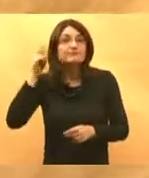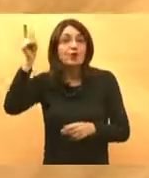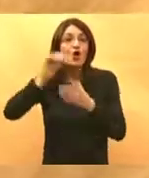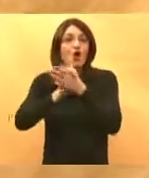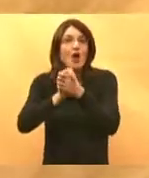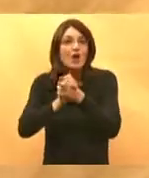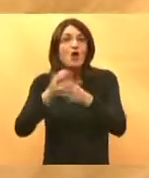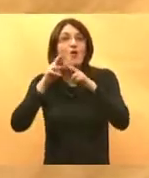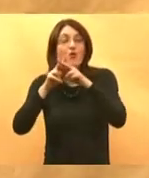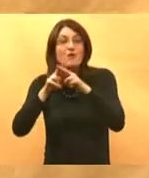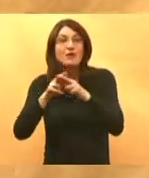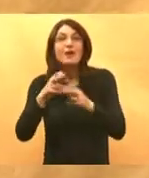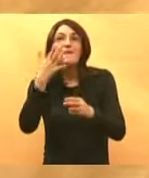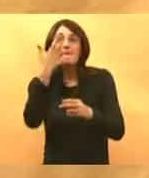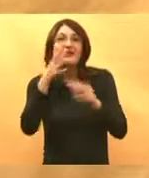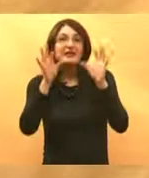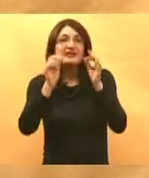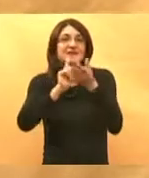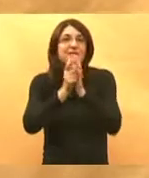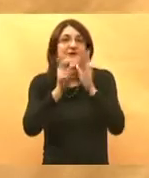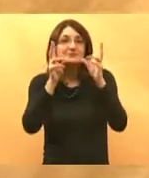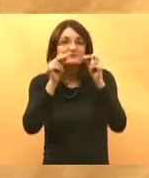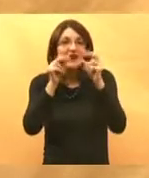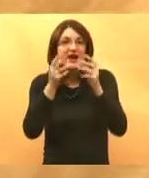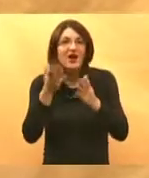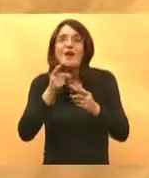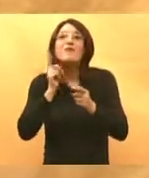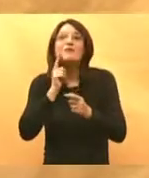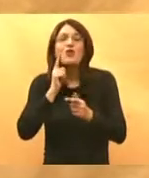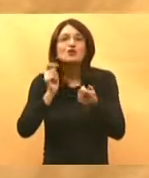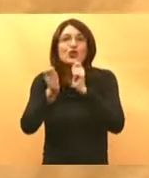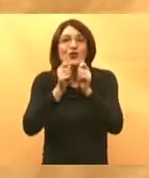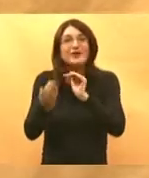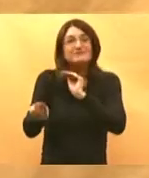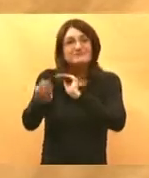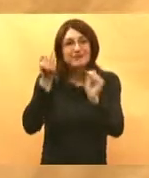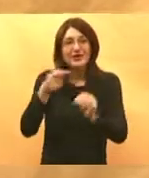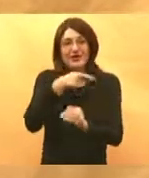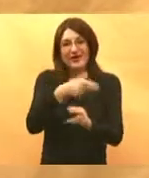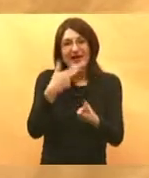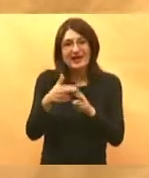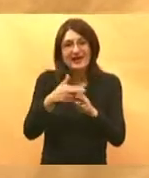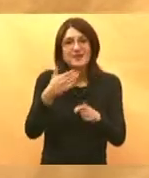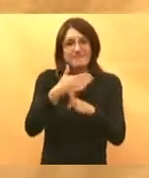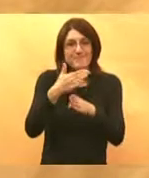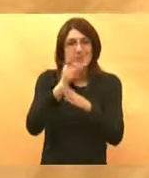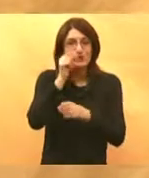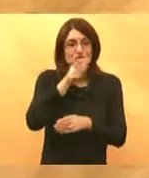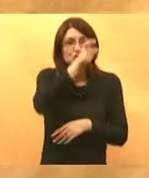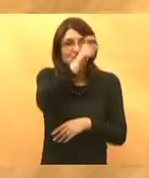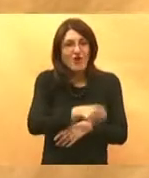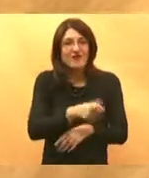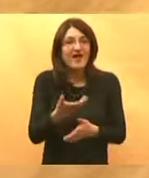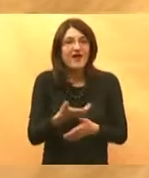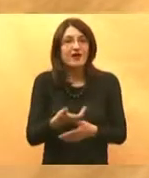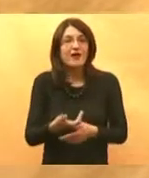porazgovarati s njim kroz 50 minuta ili s nekom diagnostikom proba dogovoriti nešto ranije da se stvari riješe i pomoći tom pacijentu na jedan,